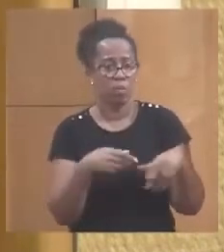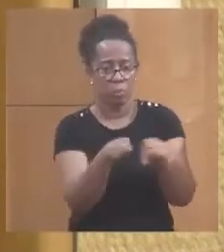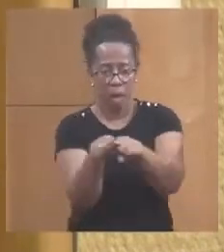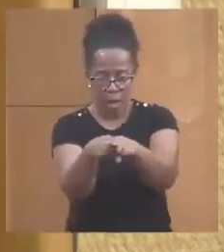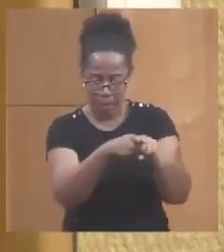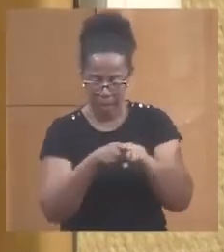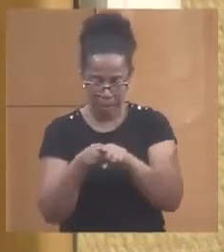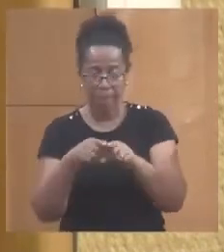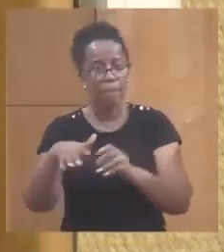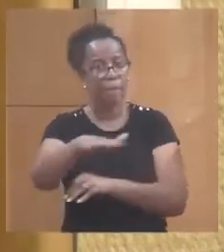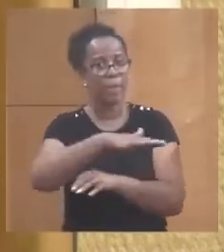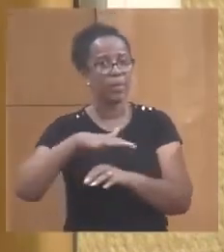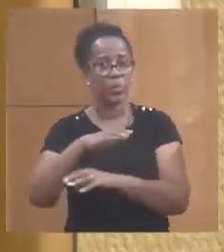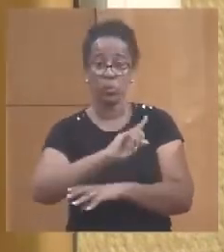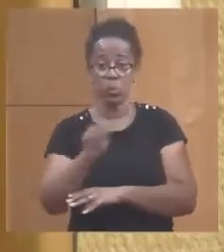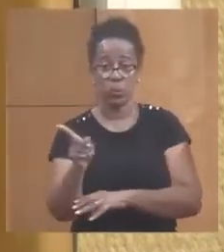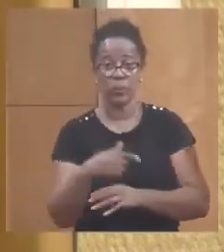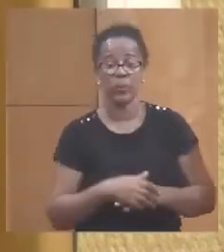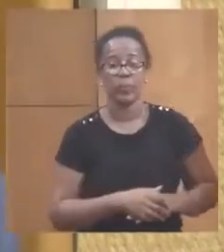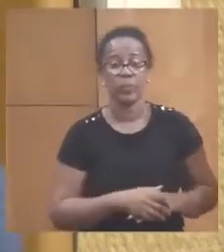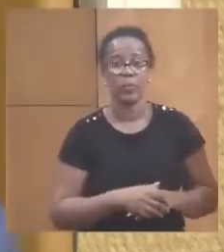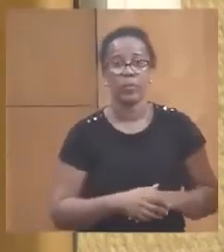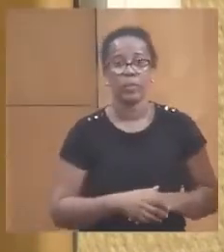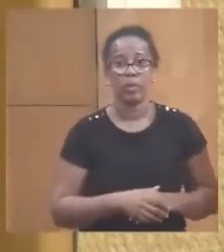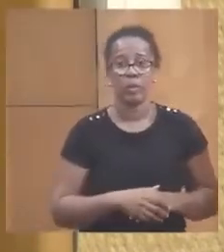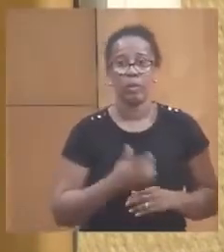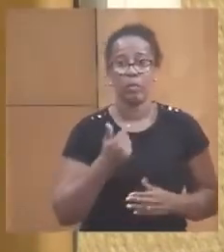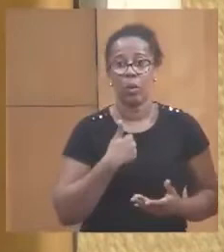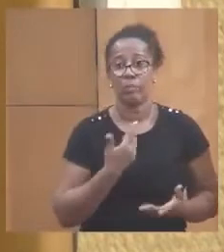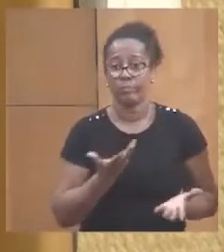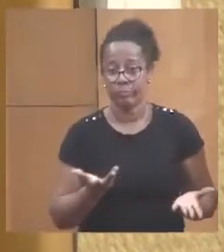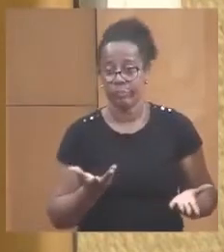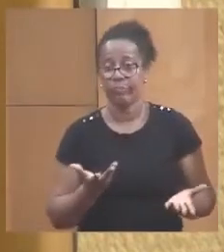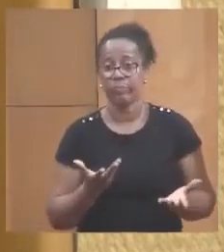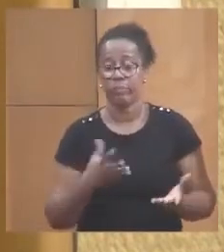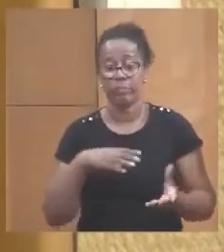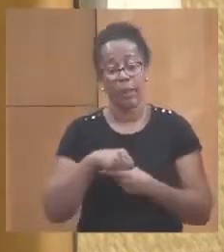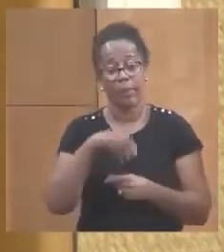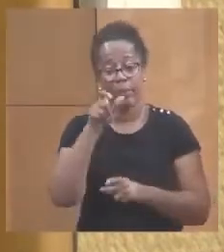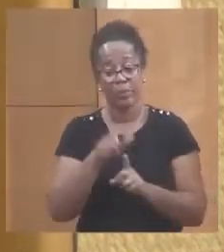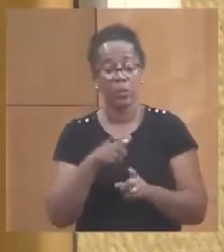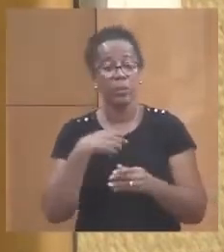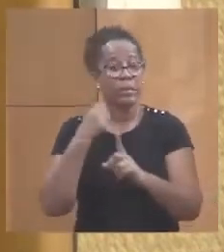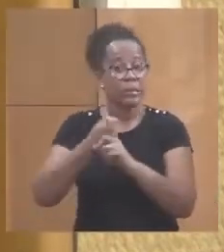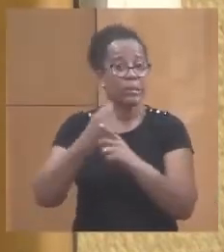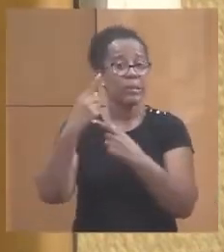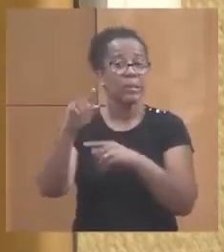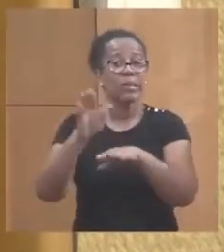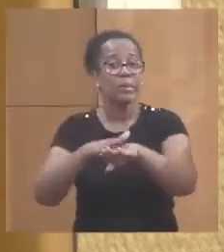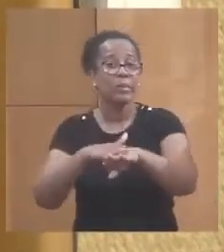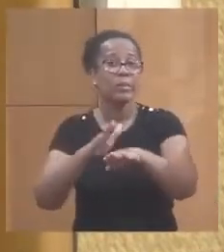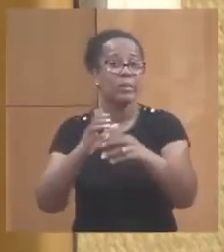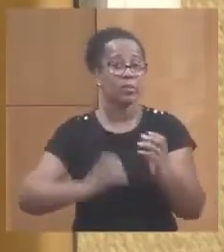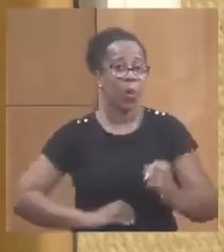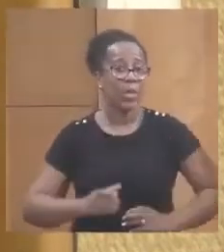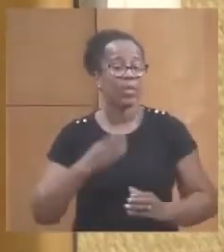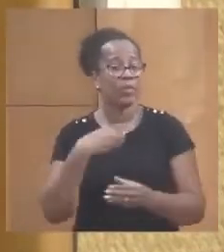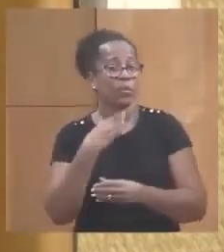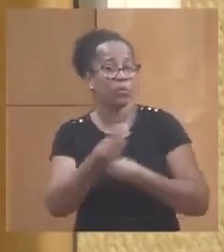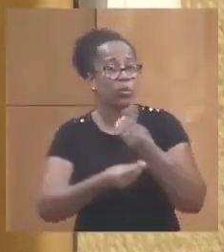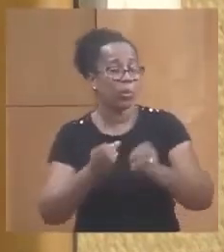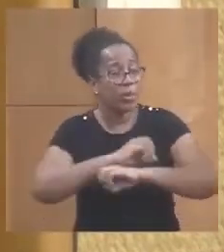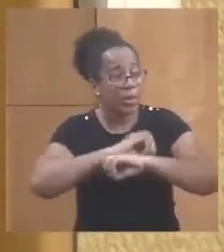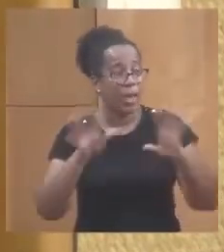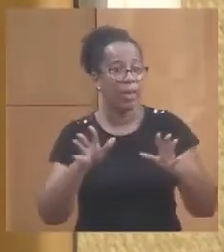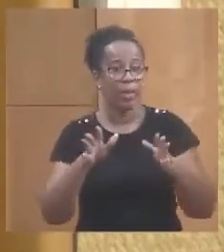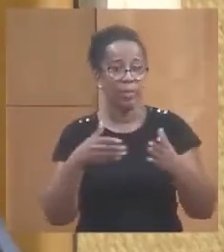partout. Évidemment, je fais partie de ceux qui cessent de solliciter notre collègue pour dire, il faut qu'on arrive à clarifier tout